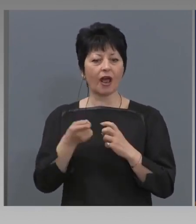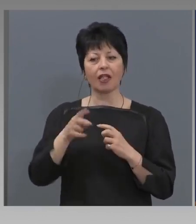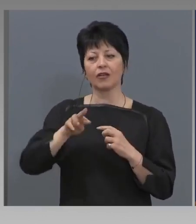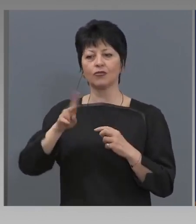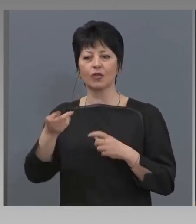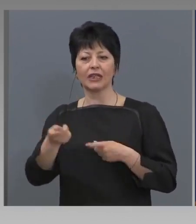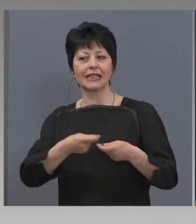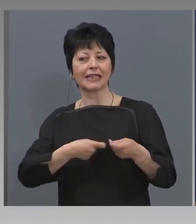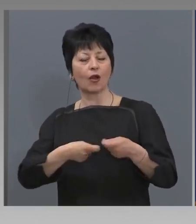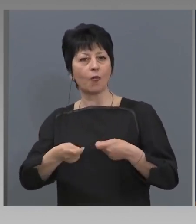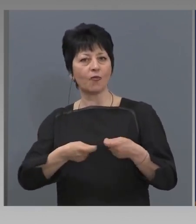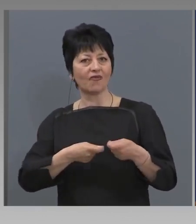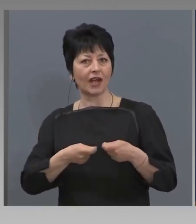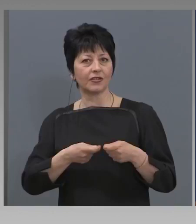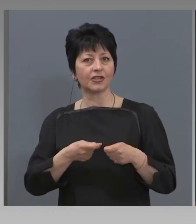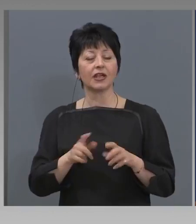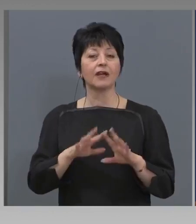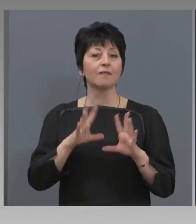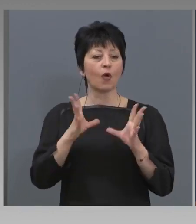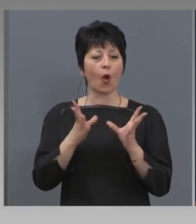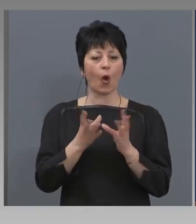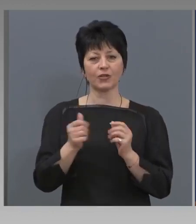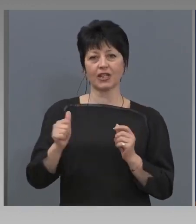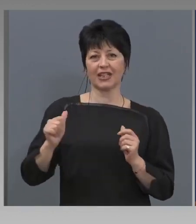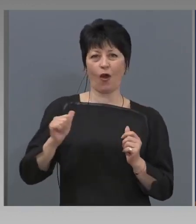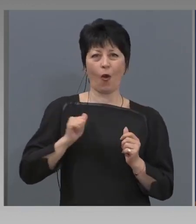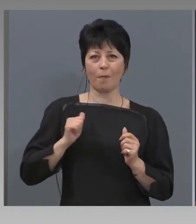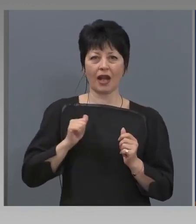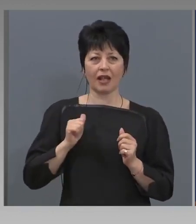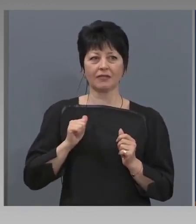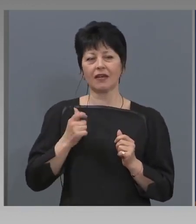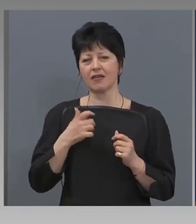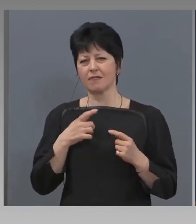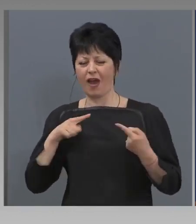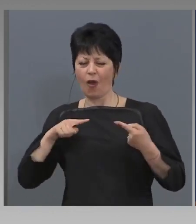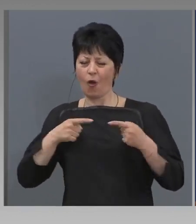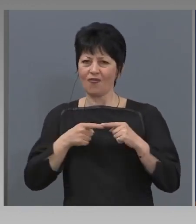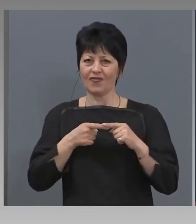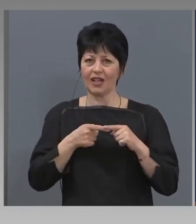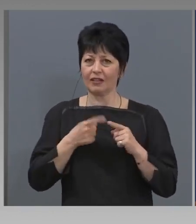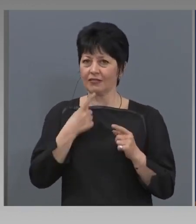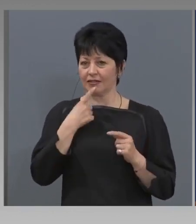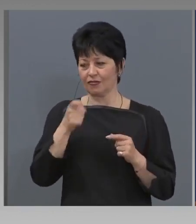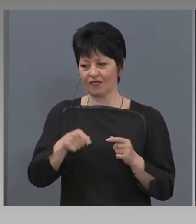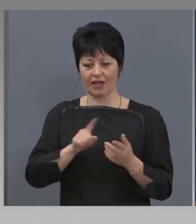веднага по общата вътрешни европейска отбрана възникват конфликти. И затова тя не върви.